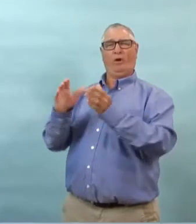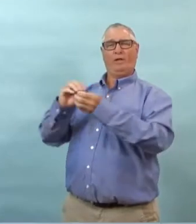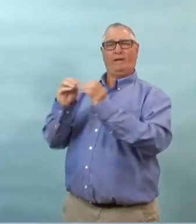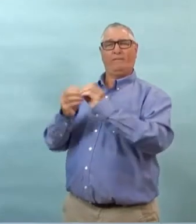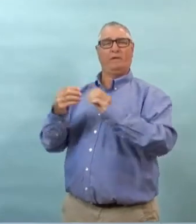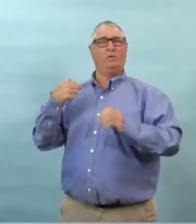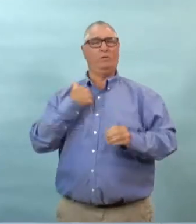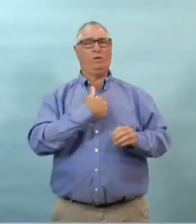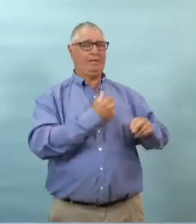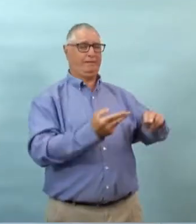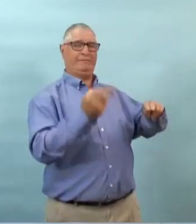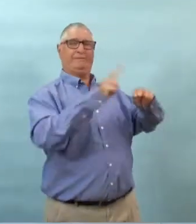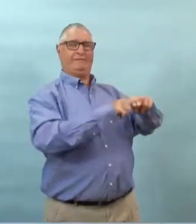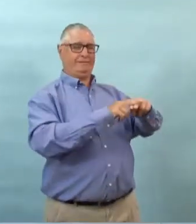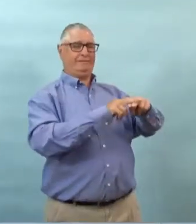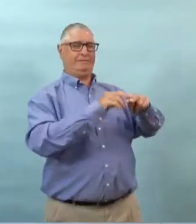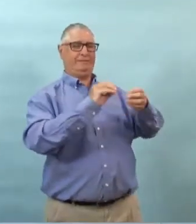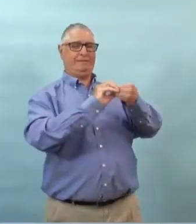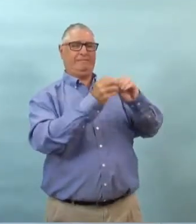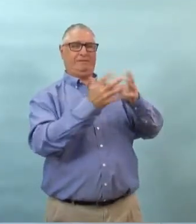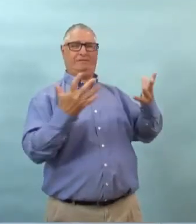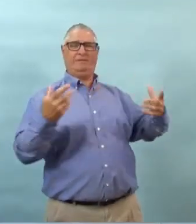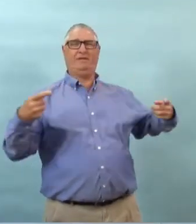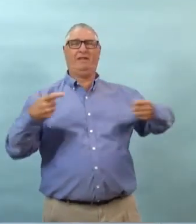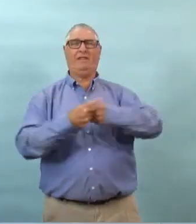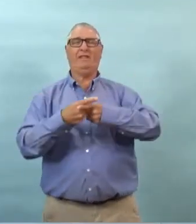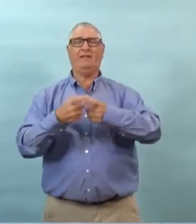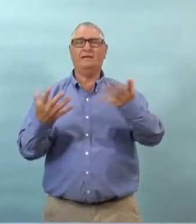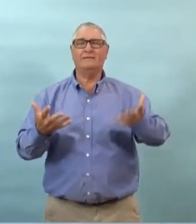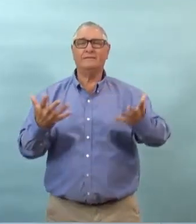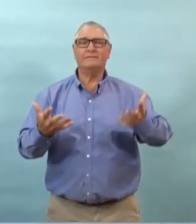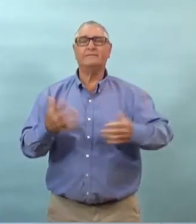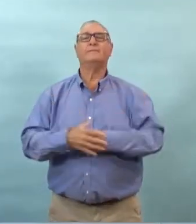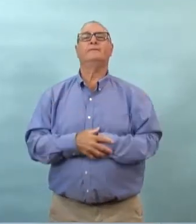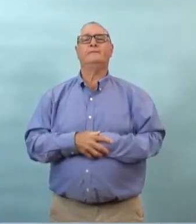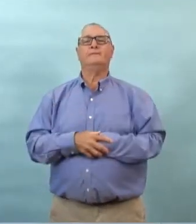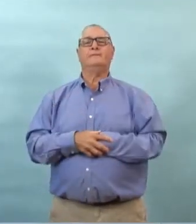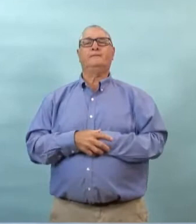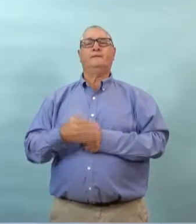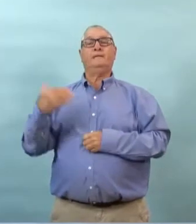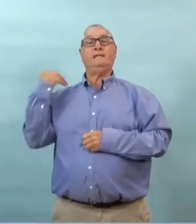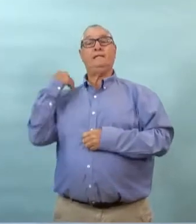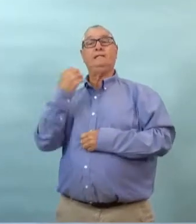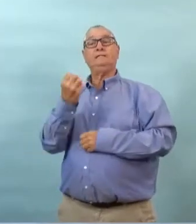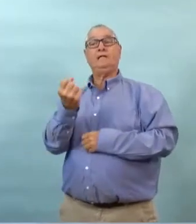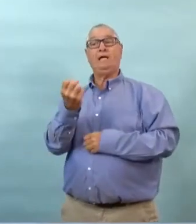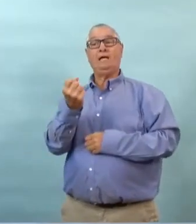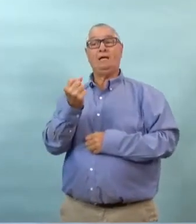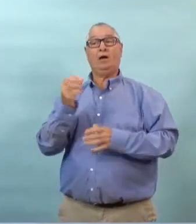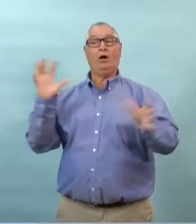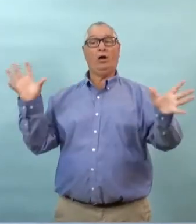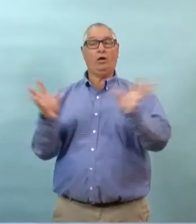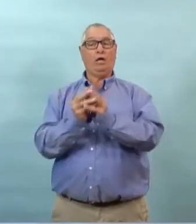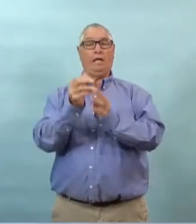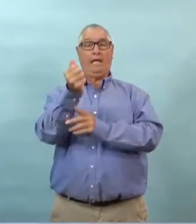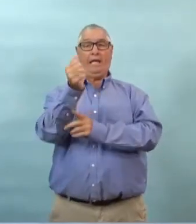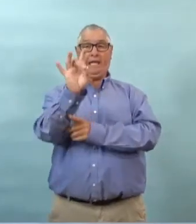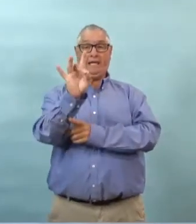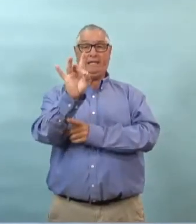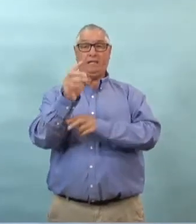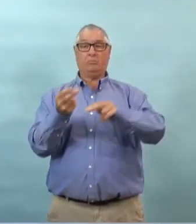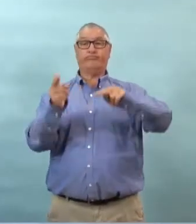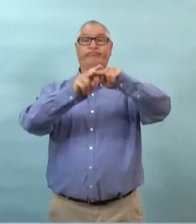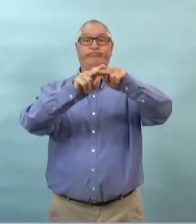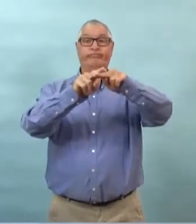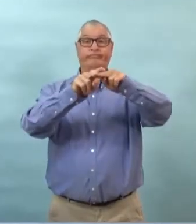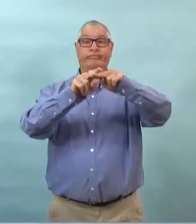les chiffres sont relativement faibles et je veux reconnaître ceci lorsque les manitobains se sont levés samedi matin pendant cette longue fin